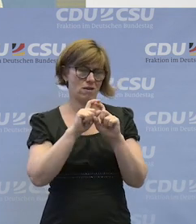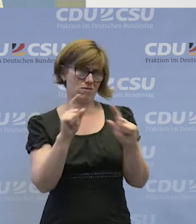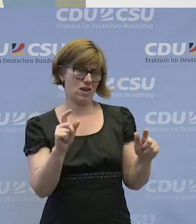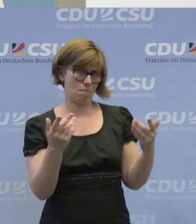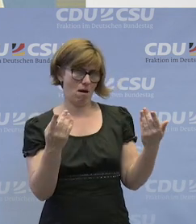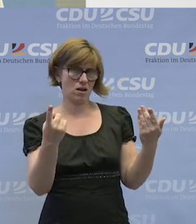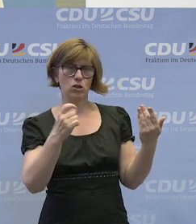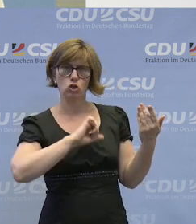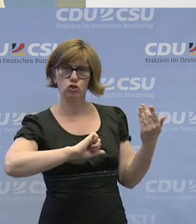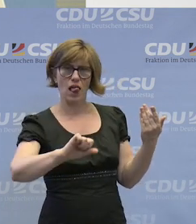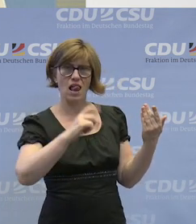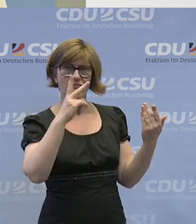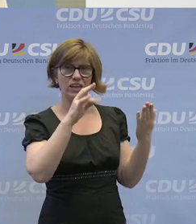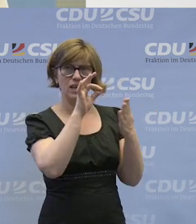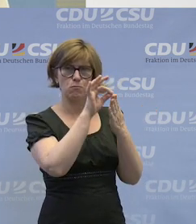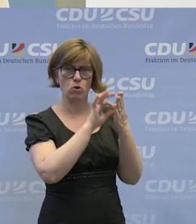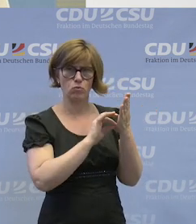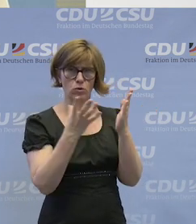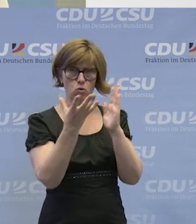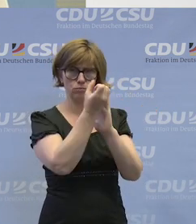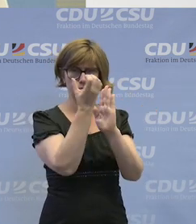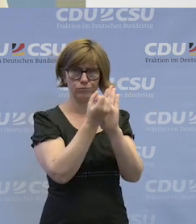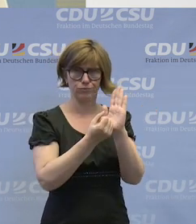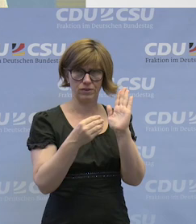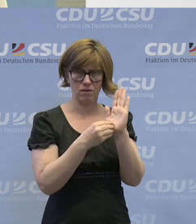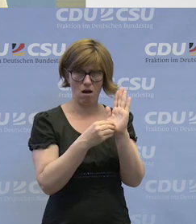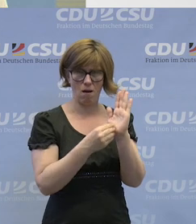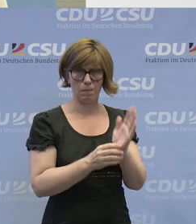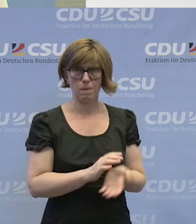Du hast ganz schnell die wichtigsten Punkte zusammengetragen.